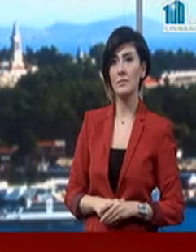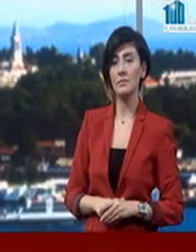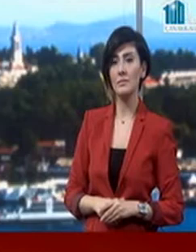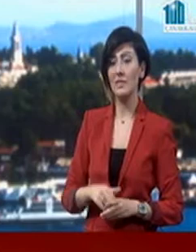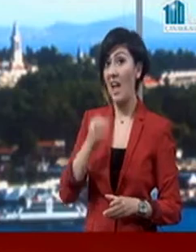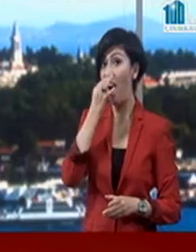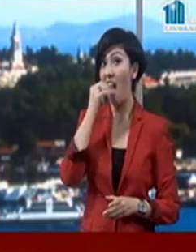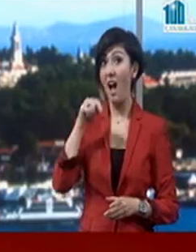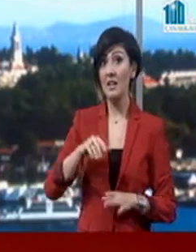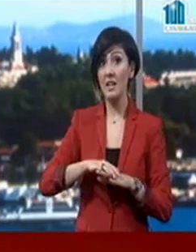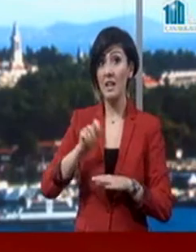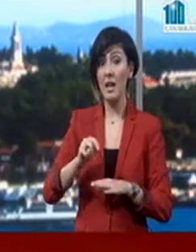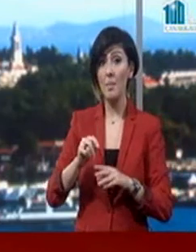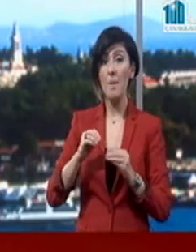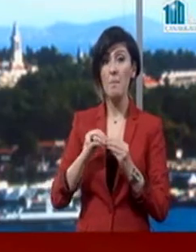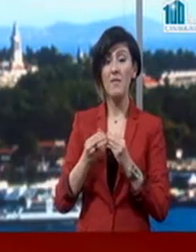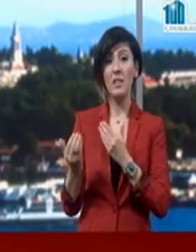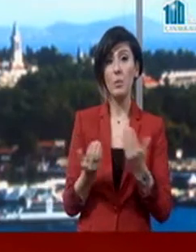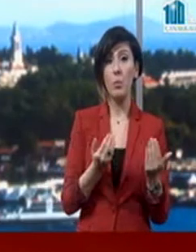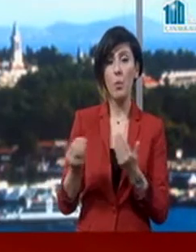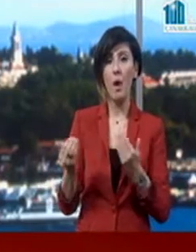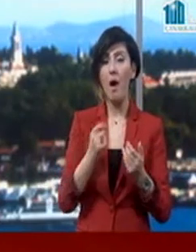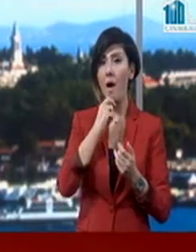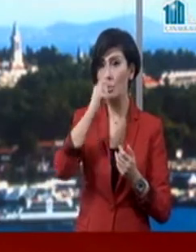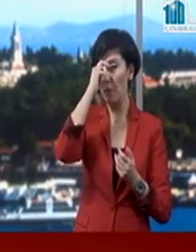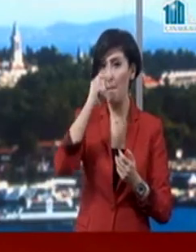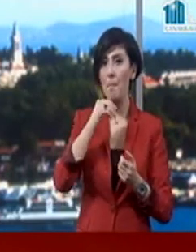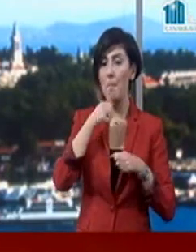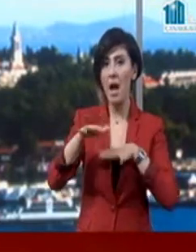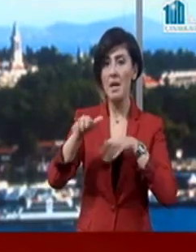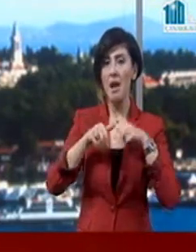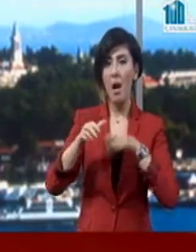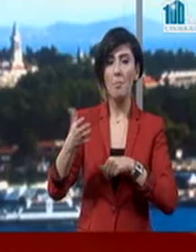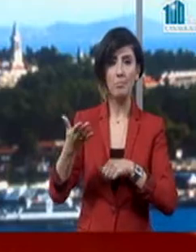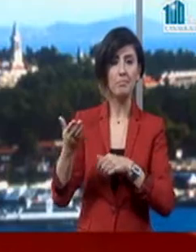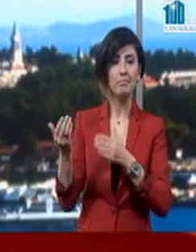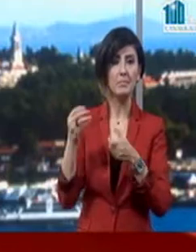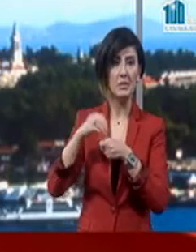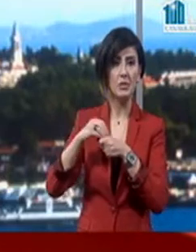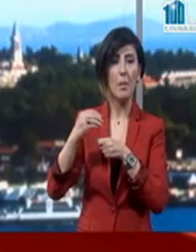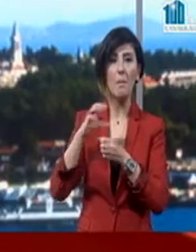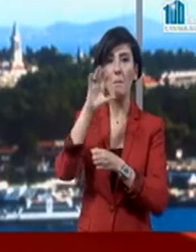Ankara'da düzenlenen mevlid programı Hacı Bayram Veli ve Maltepe camilerinde gerçekleşti.